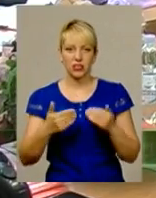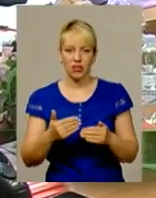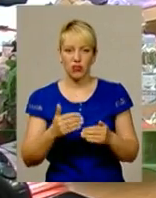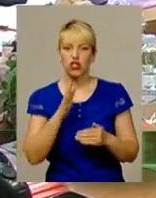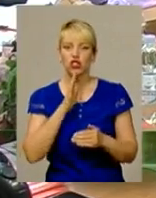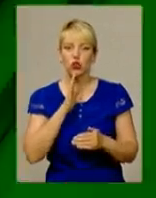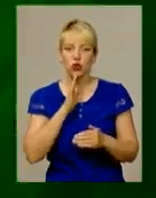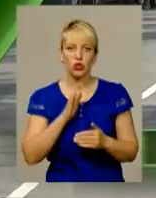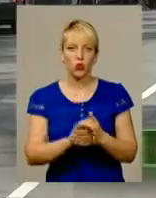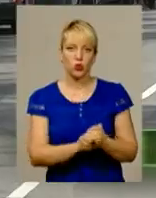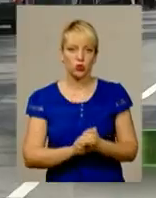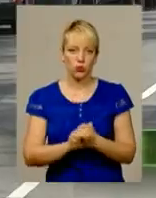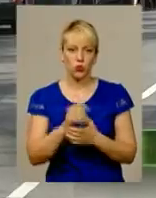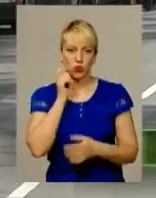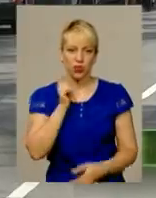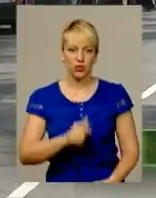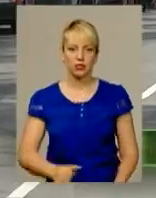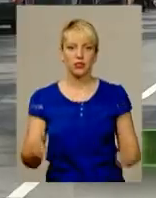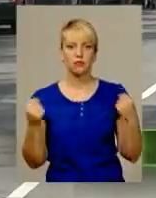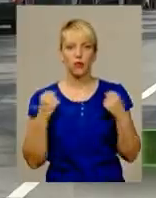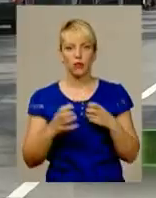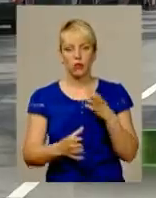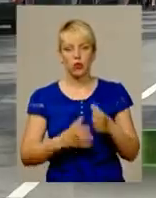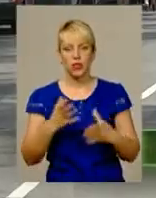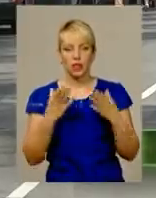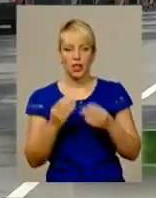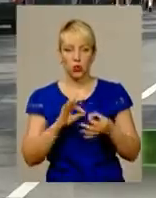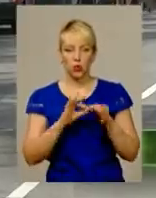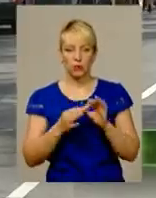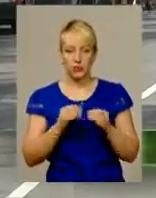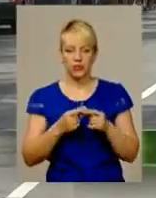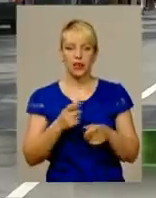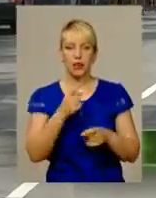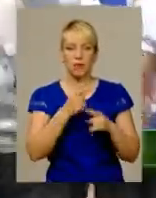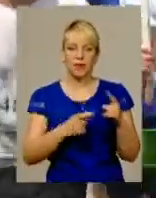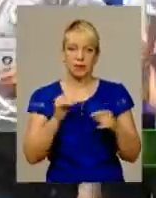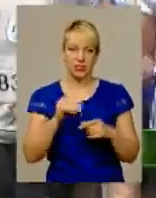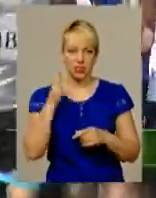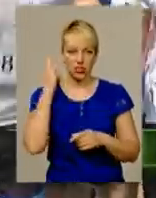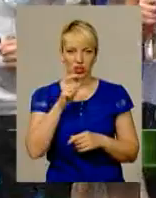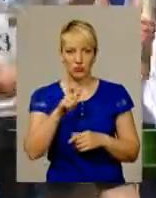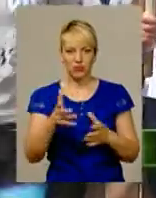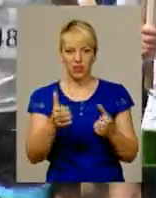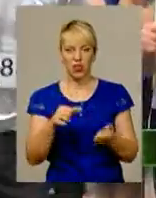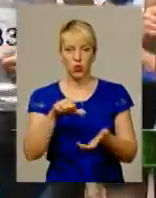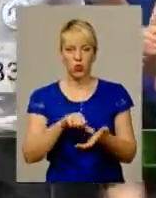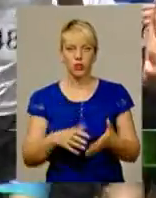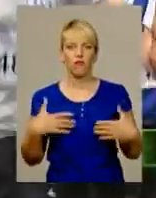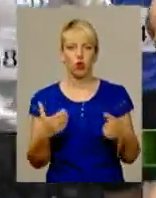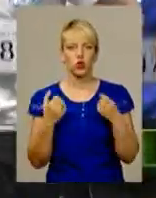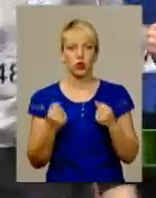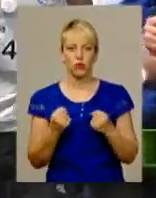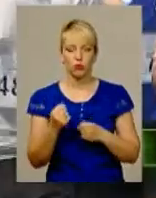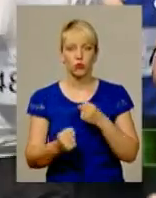України». Спорт. У Міжнародний Олімпійський день більше півтисячі хмельничан взяли участь в оздоровчому